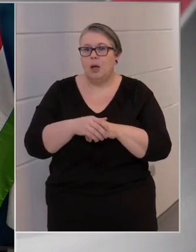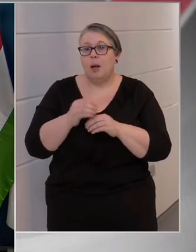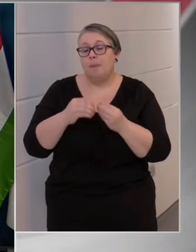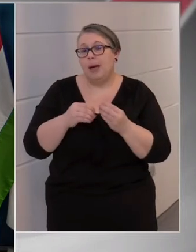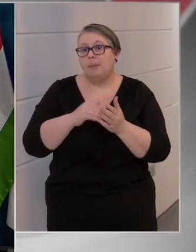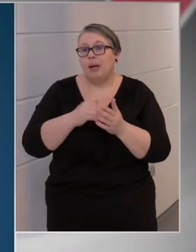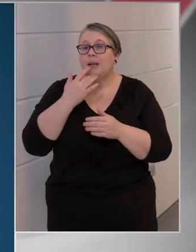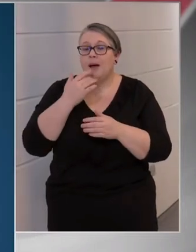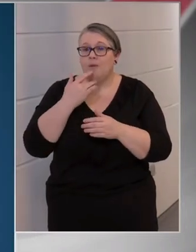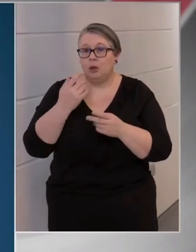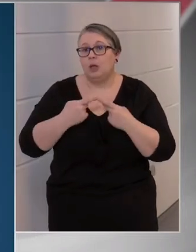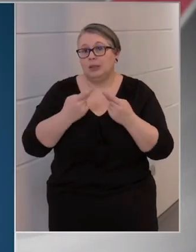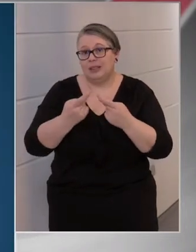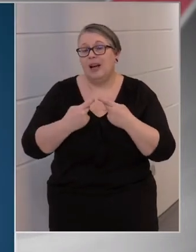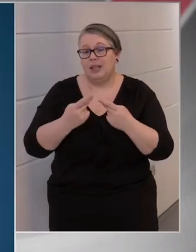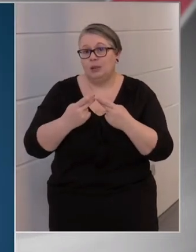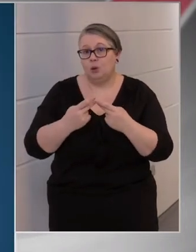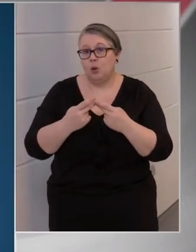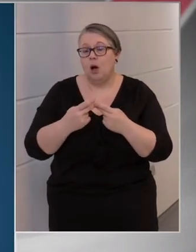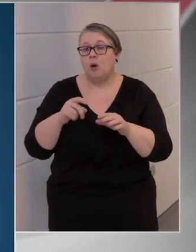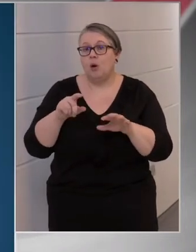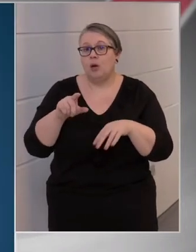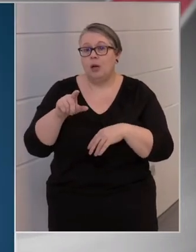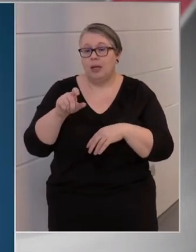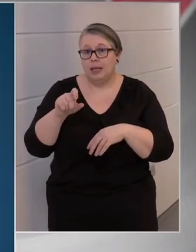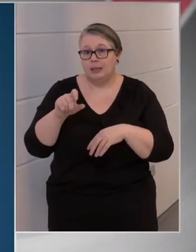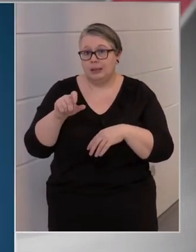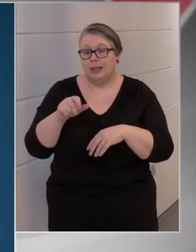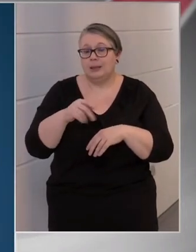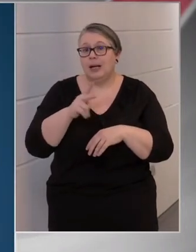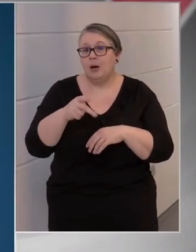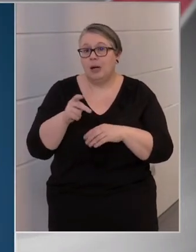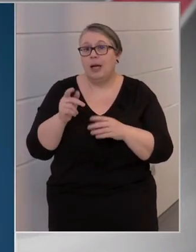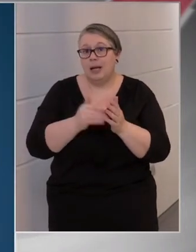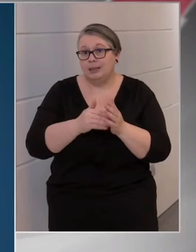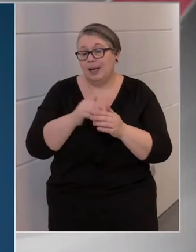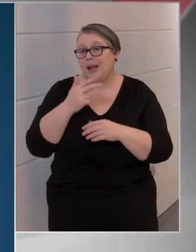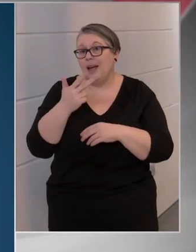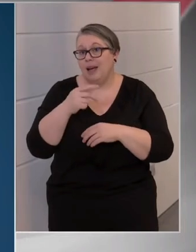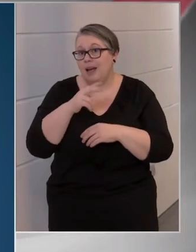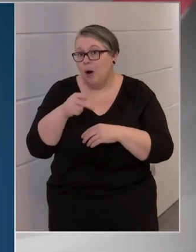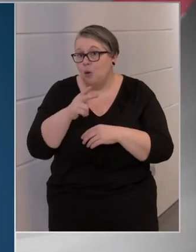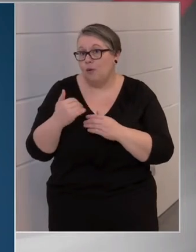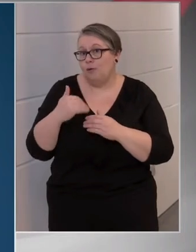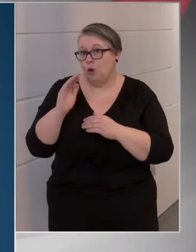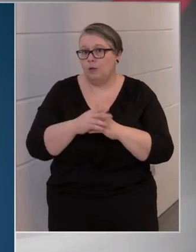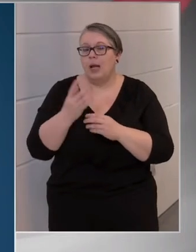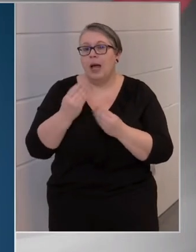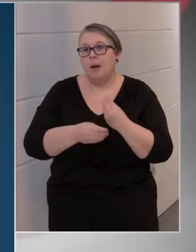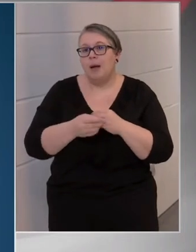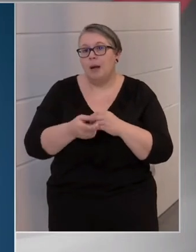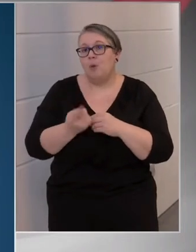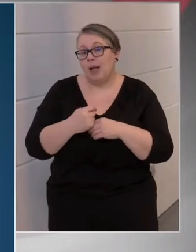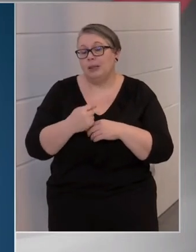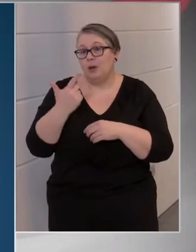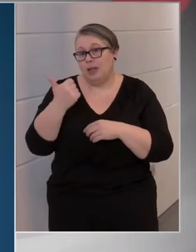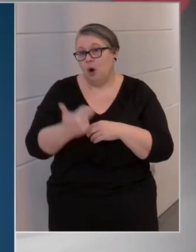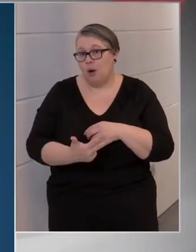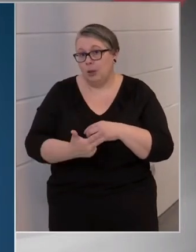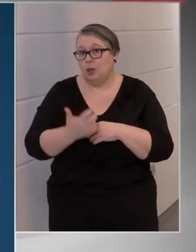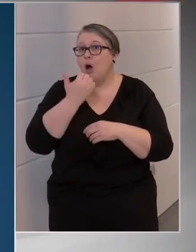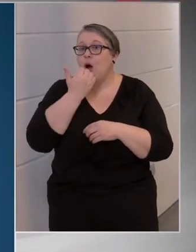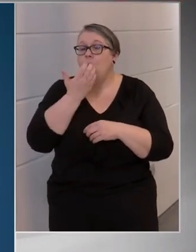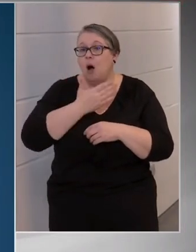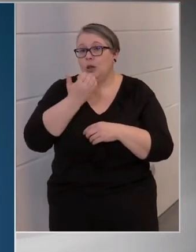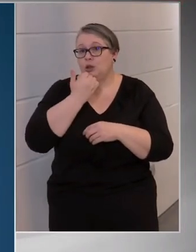átrendelkezésre a szállítókapacitás, akkor az 200 euró fölött volt valamivel. Úgyhogy ebből látszik, hogy egy harmada, hogyha a saját